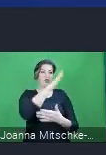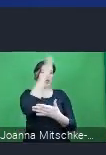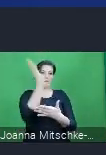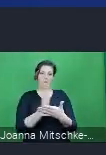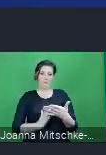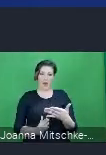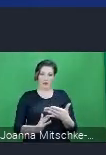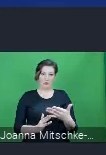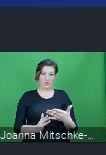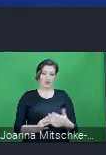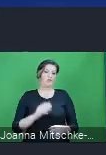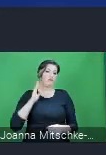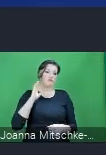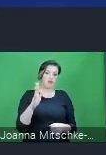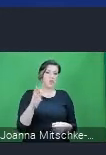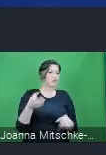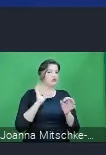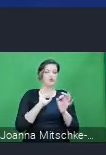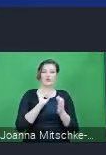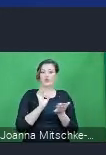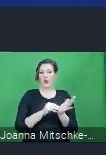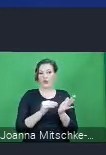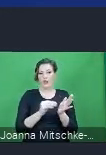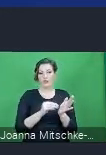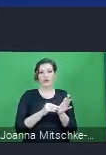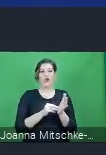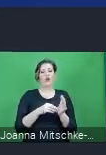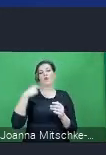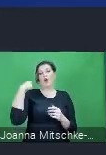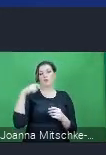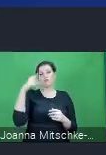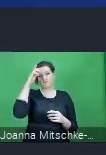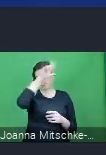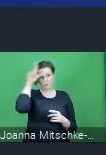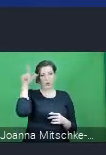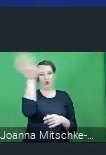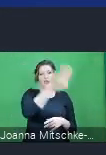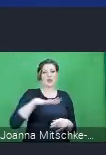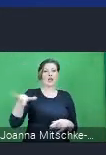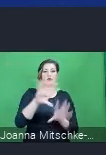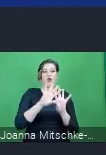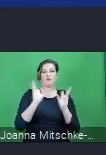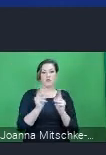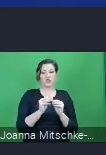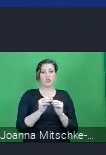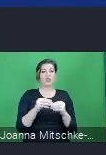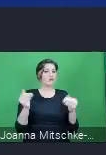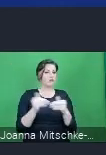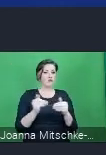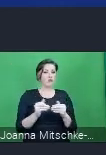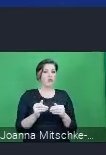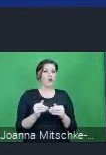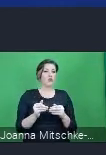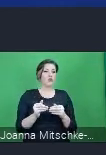będą to usługi dla obywateli, o których już tutaj wspominałam. Na przykład zapis się do wykazu osób uprawnionych, to będzie